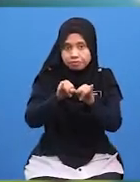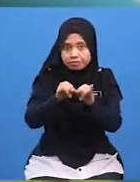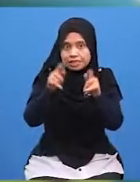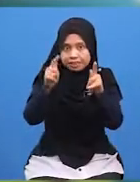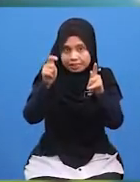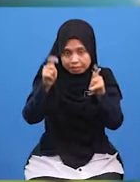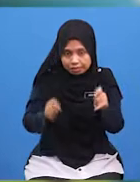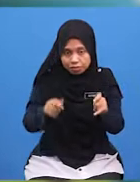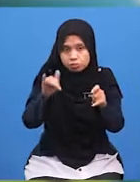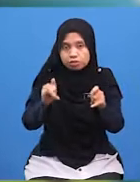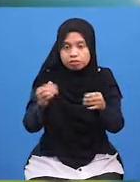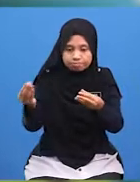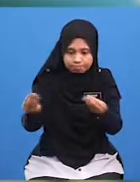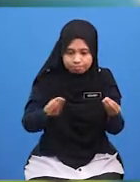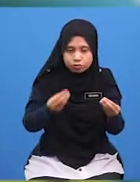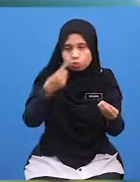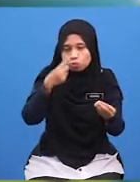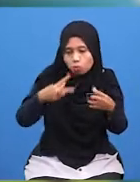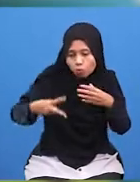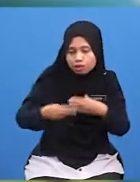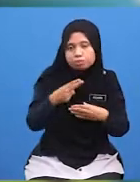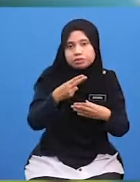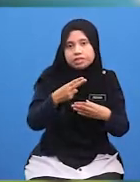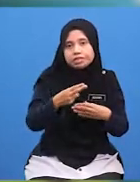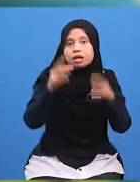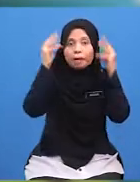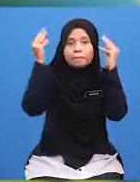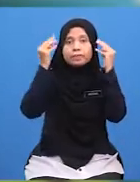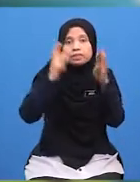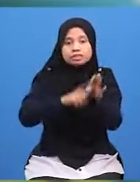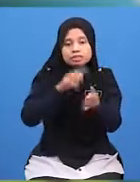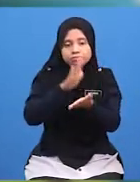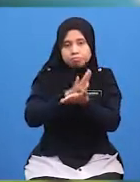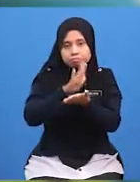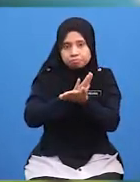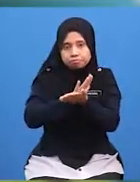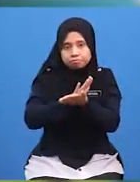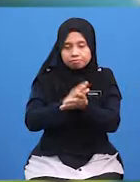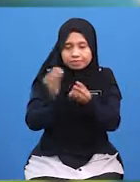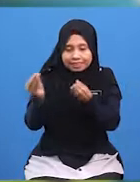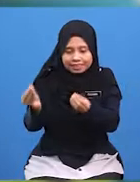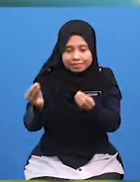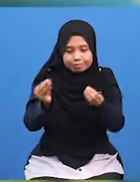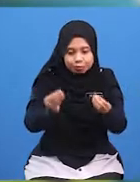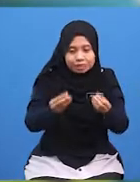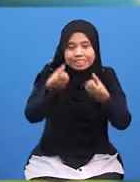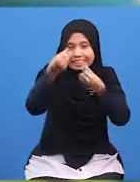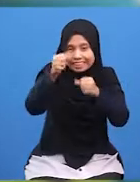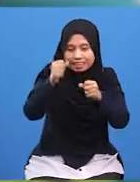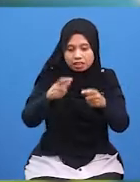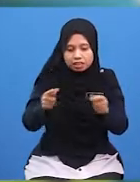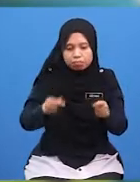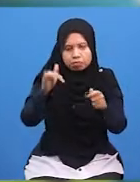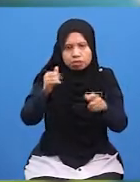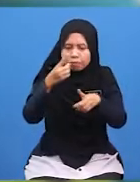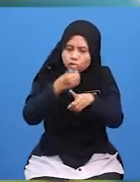Diundang Untuk Merasmikan Sesuatu Majlis Sedakanlah Tempat Yang Sesuai